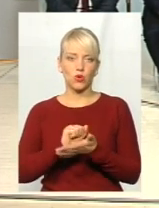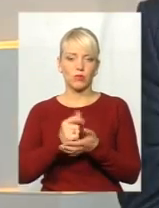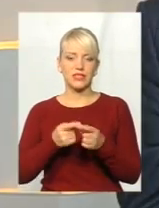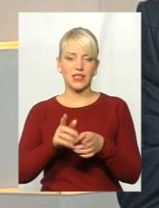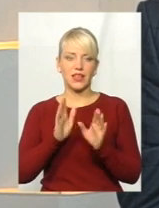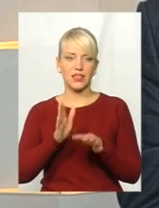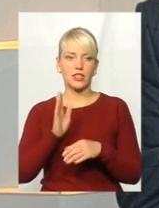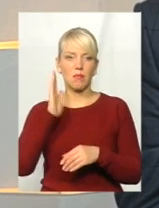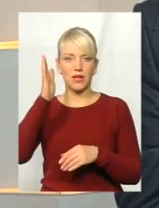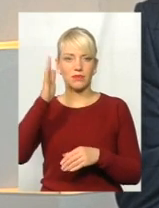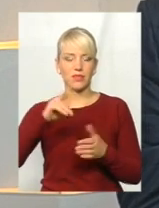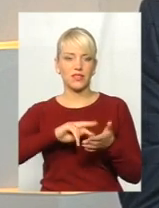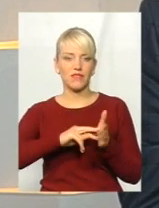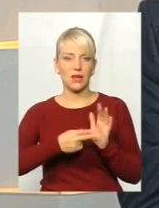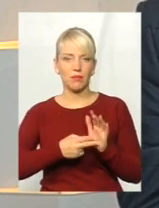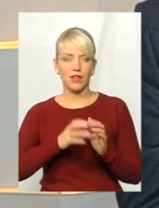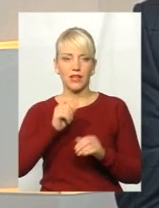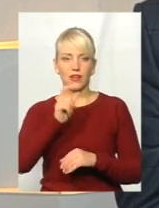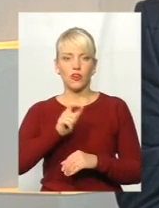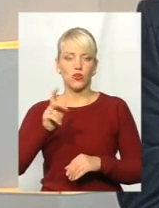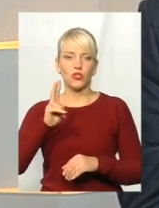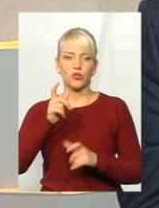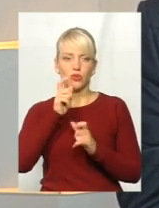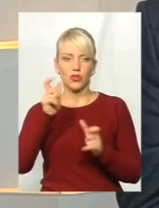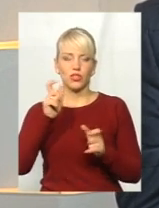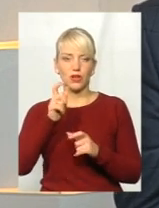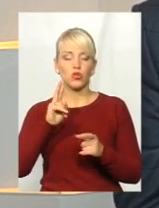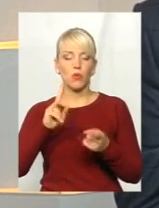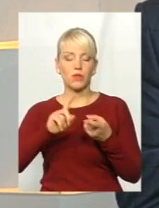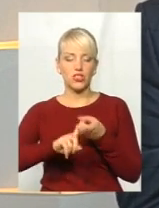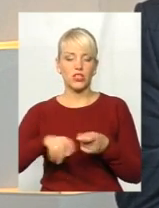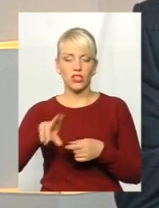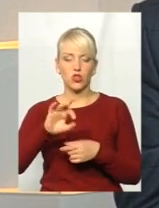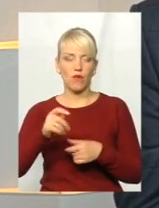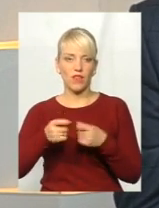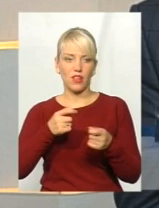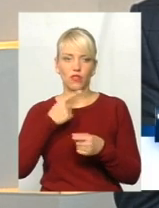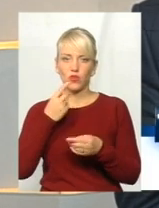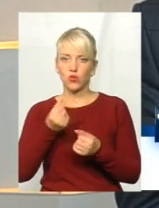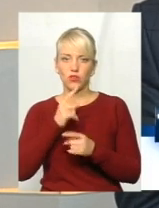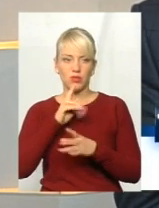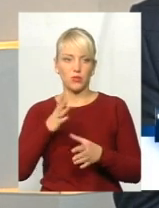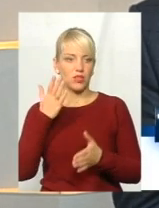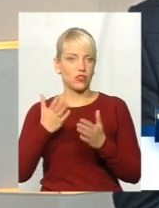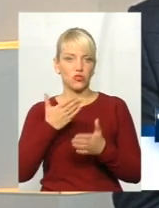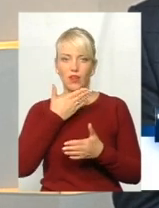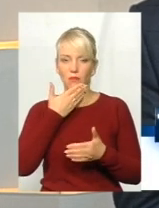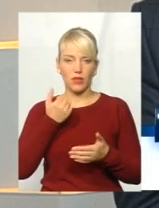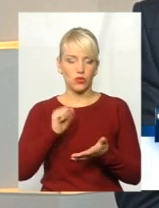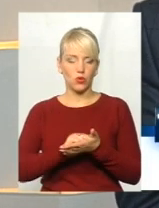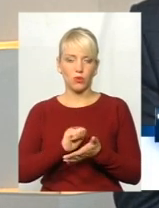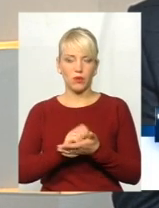всього лиш перспективний план. І сьогодні люди, які причетні до влади, говорять, що грошей не буде. Якщо це не є документ, і